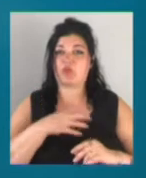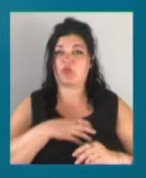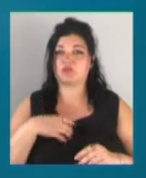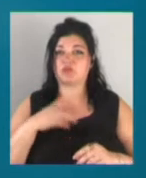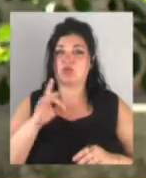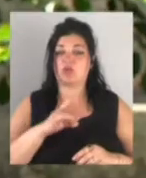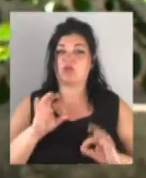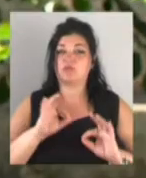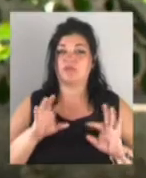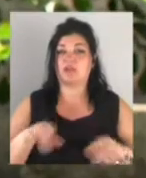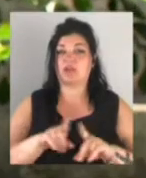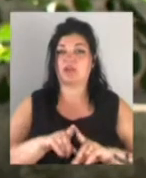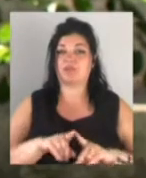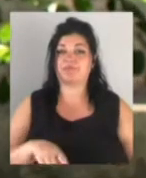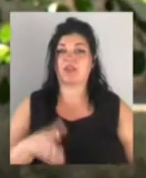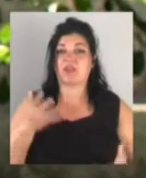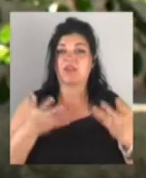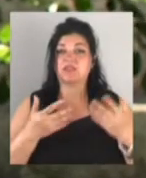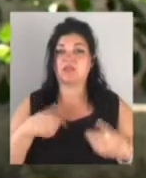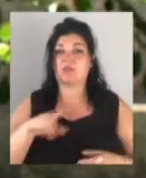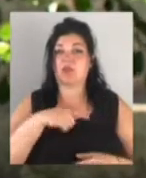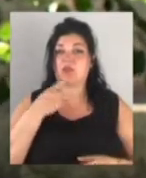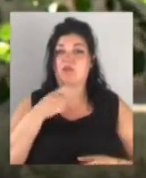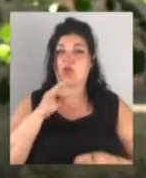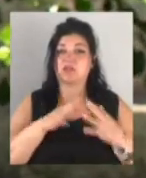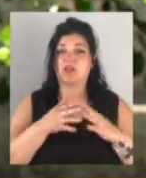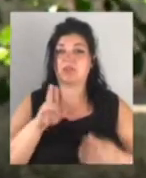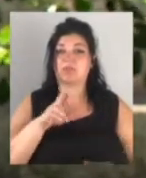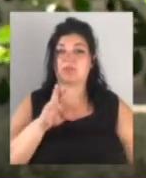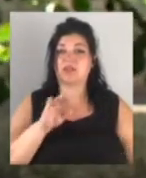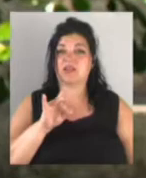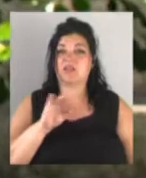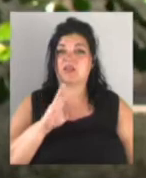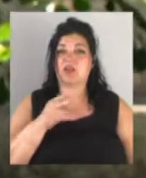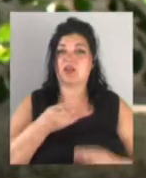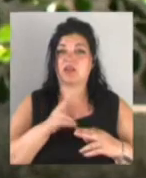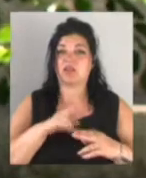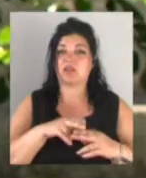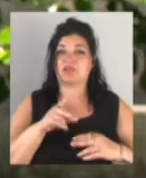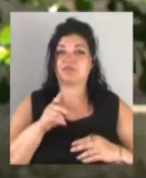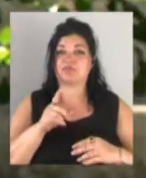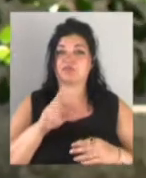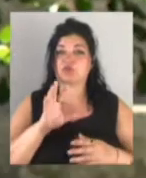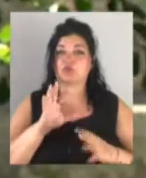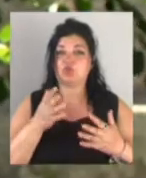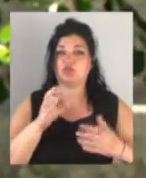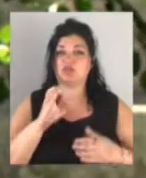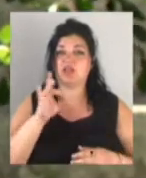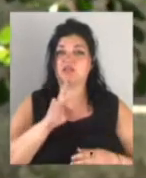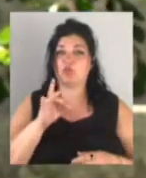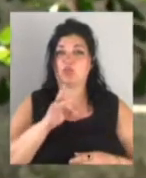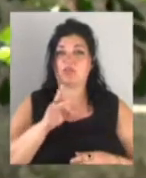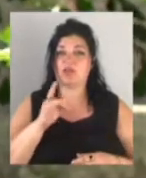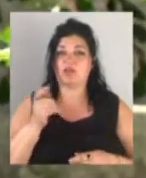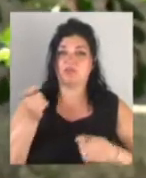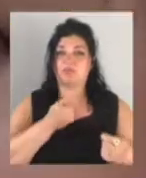розповіла таке. Якщо ми говоримо про селі Дмитрівка, то це заносний випадок з республіки Молдова через